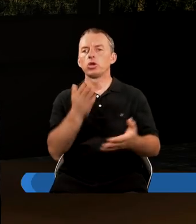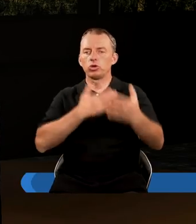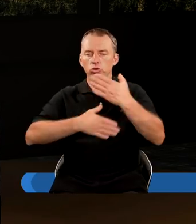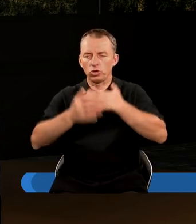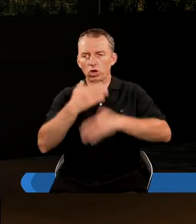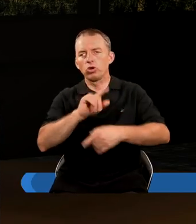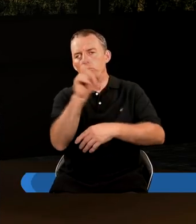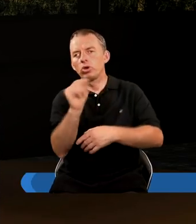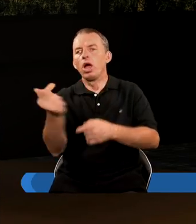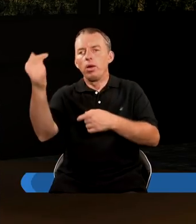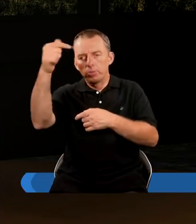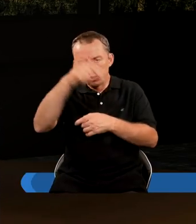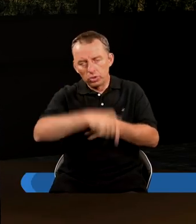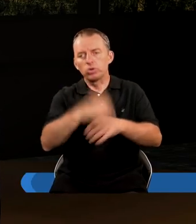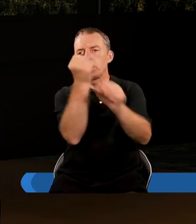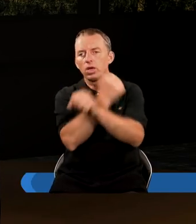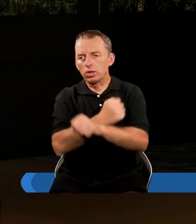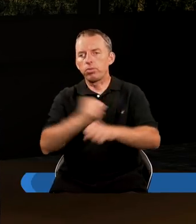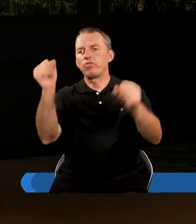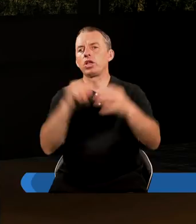cieszył, że przyszło wybawienie,